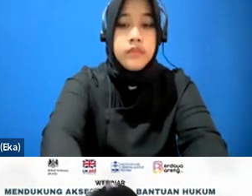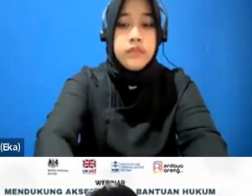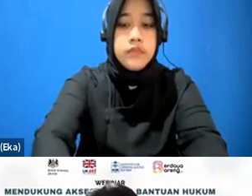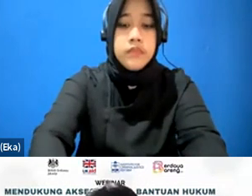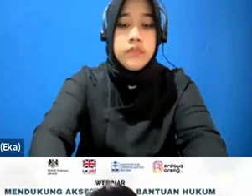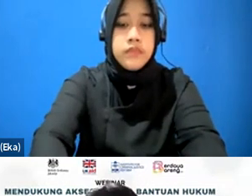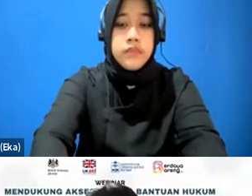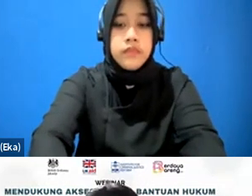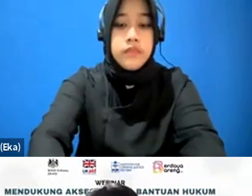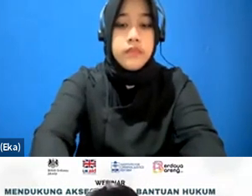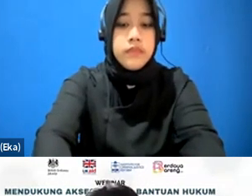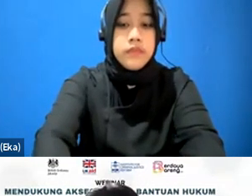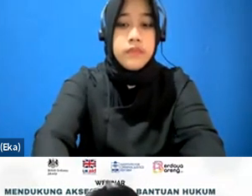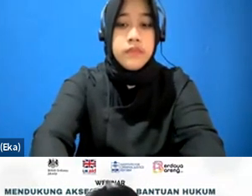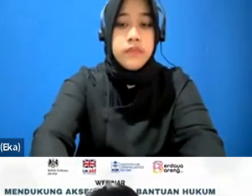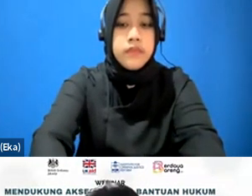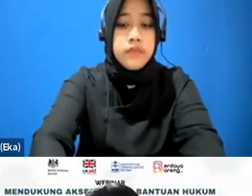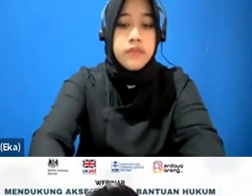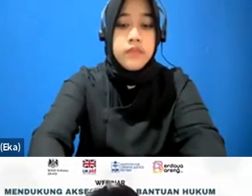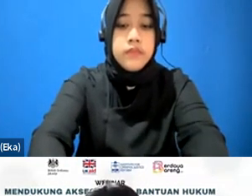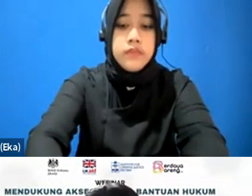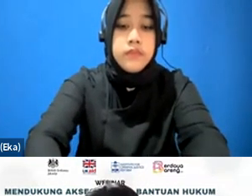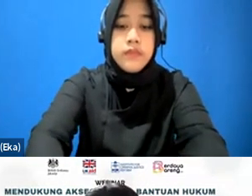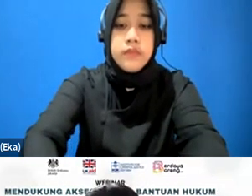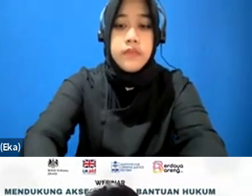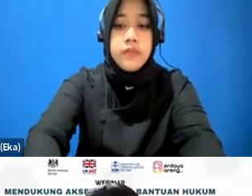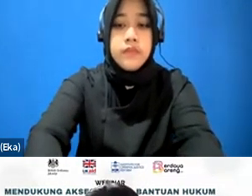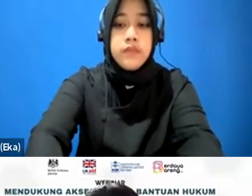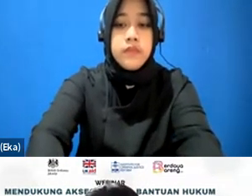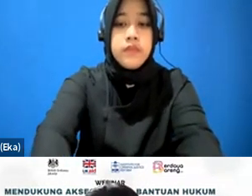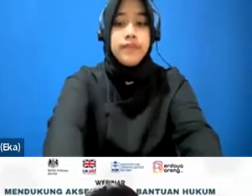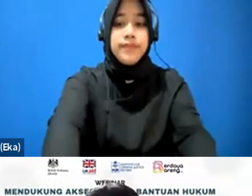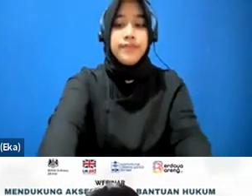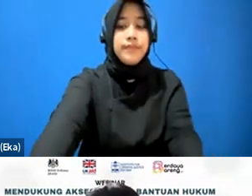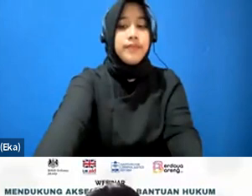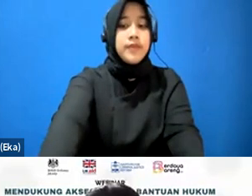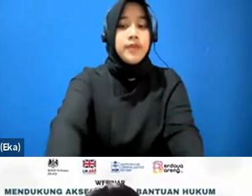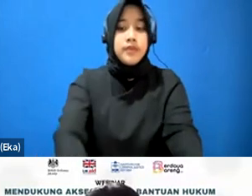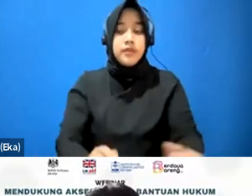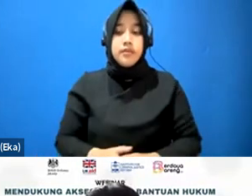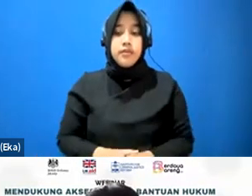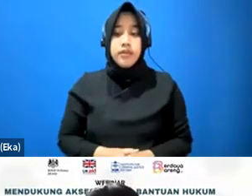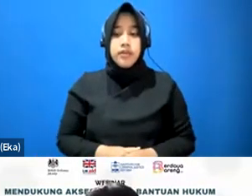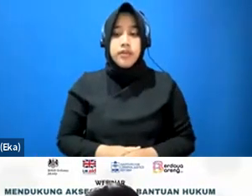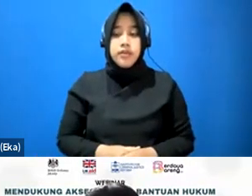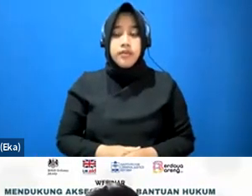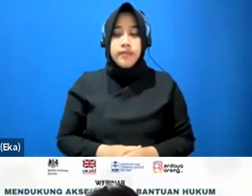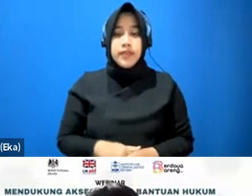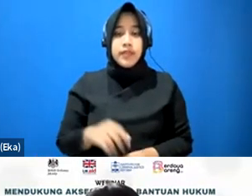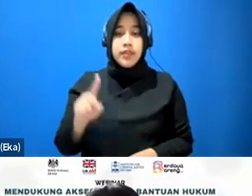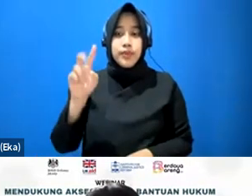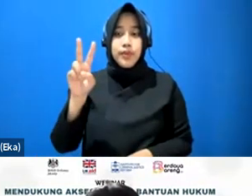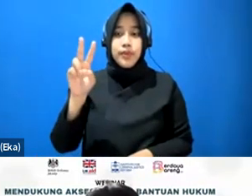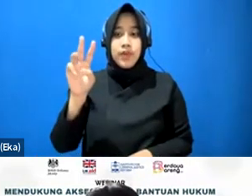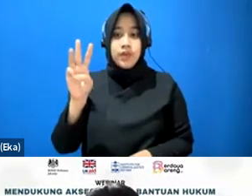screenshot satu dua tiga sekali lagi